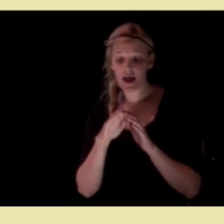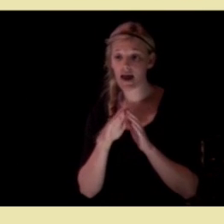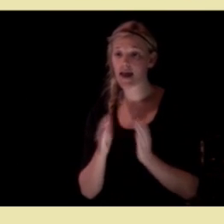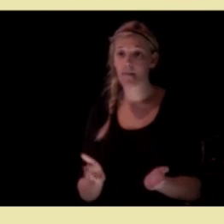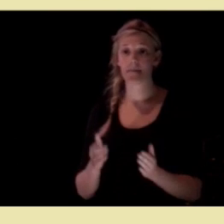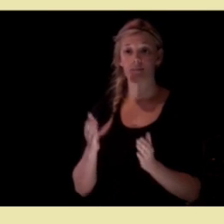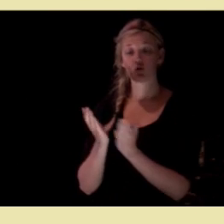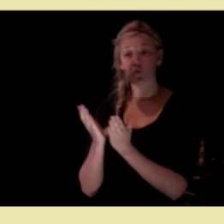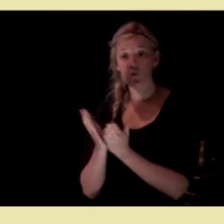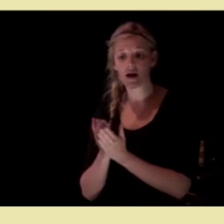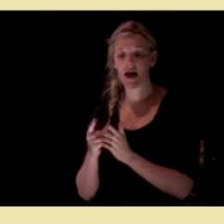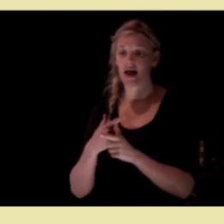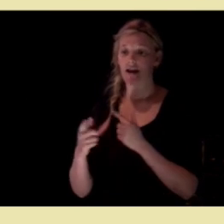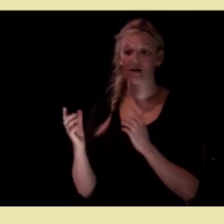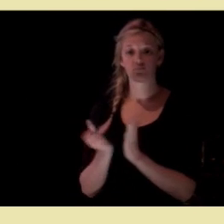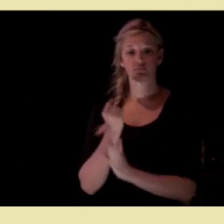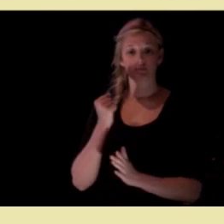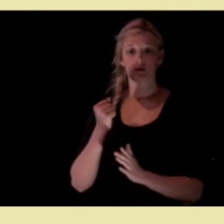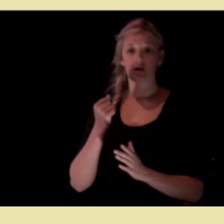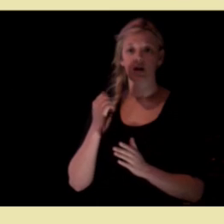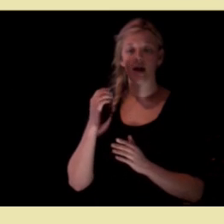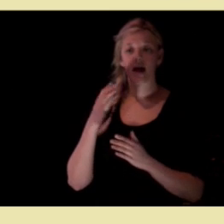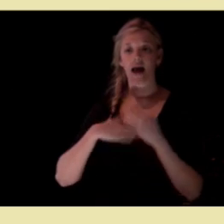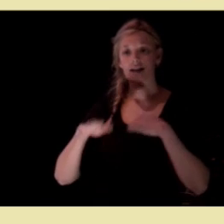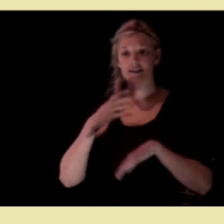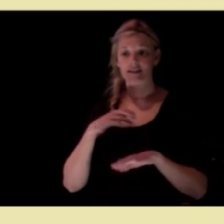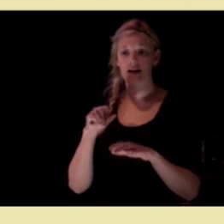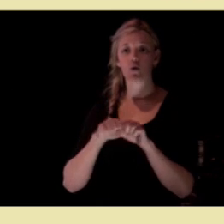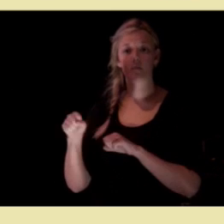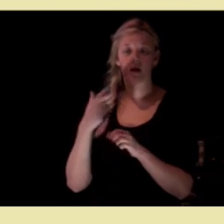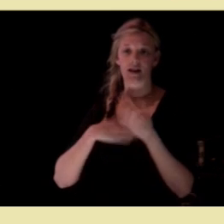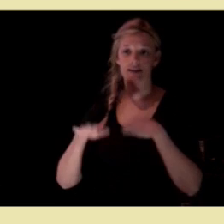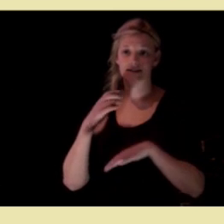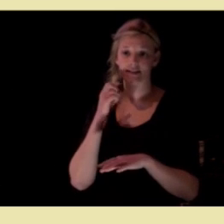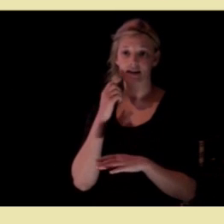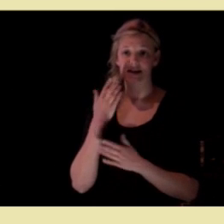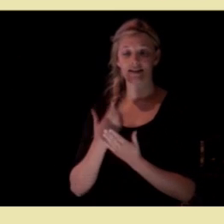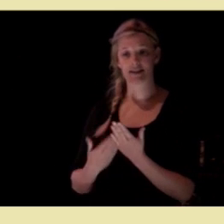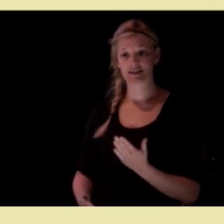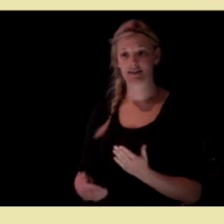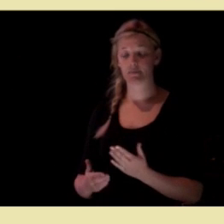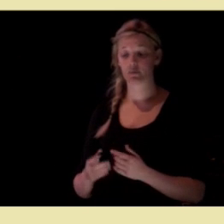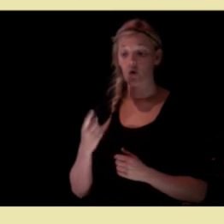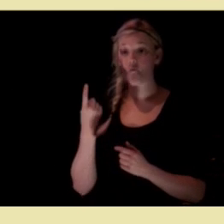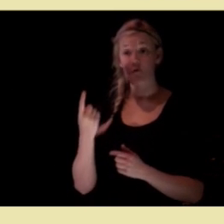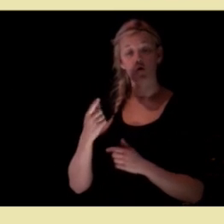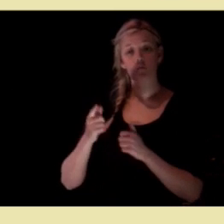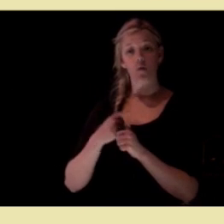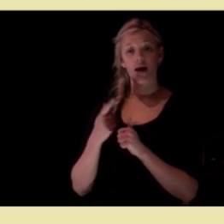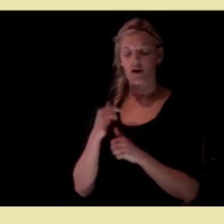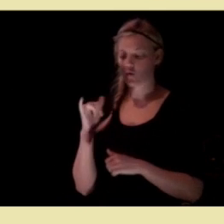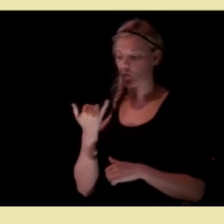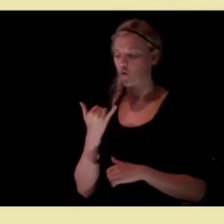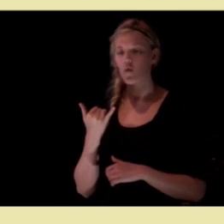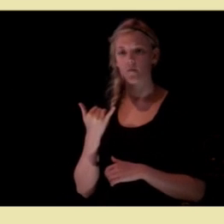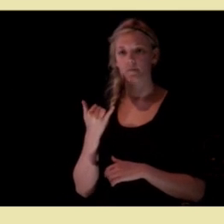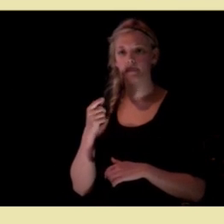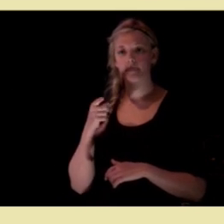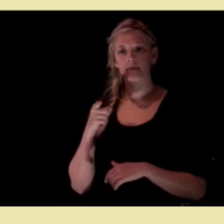eller benytter seg av kommunehelsetjenesten. Og da er hele vårt poeng at kommunene kan gi